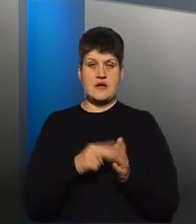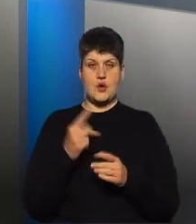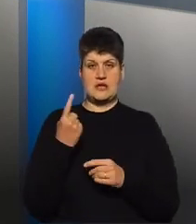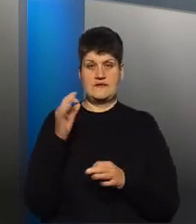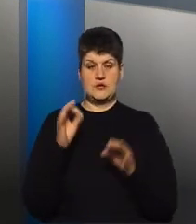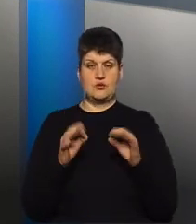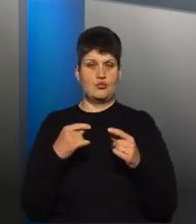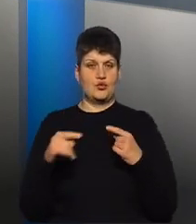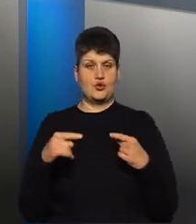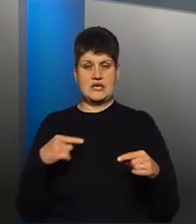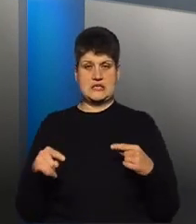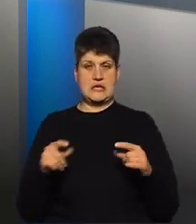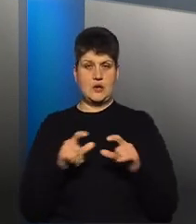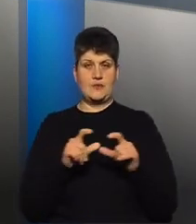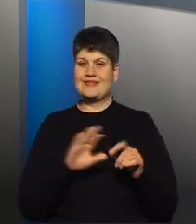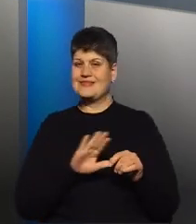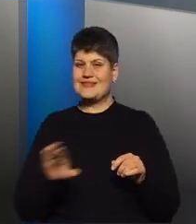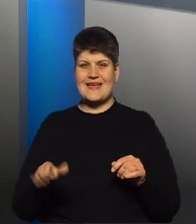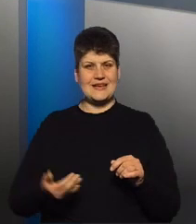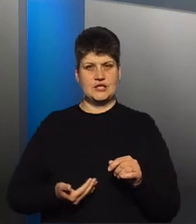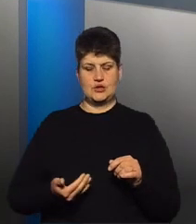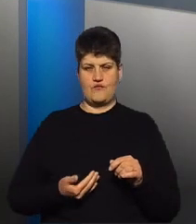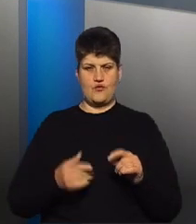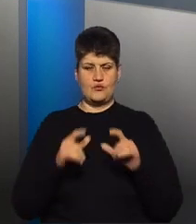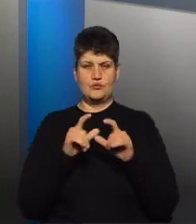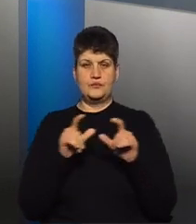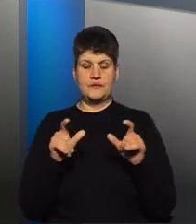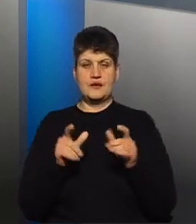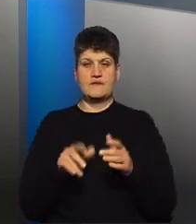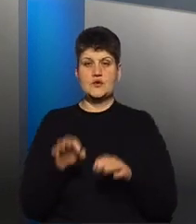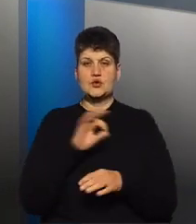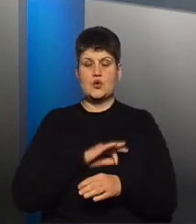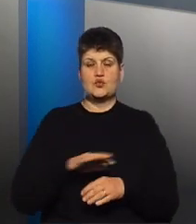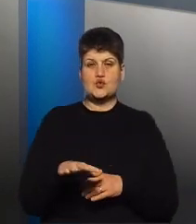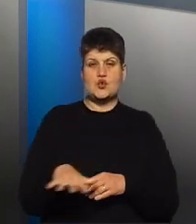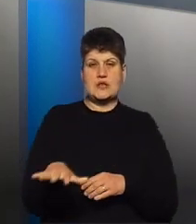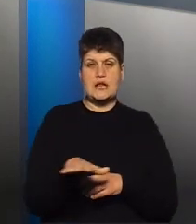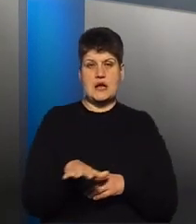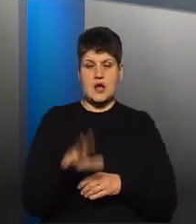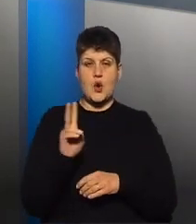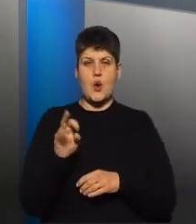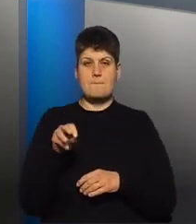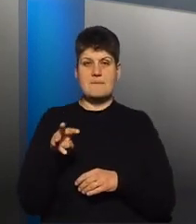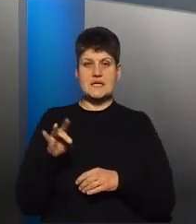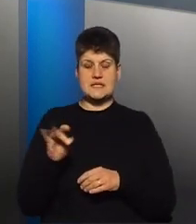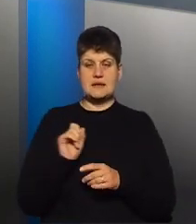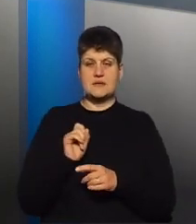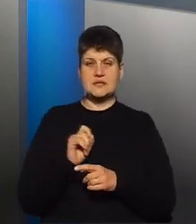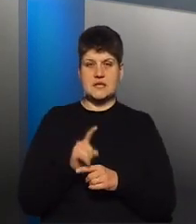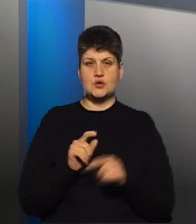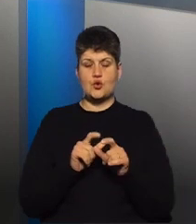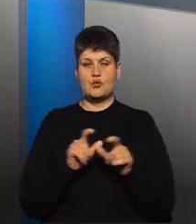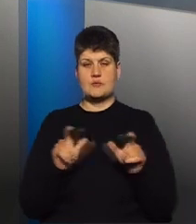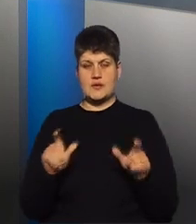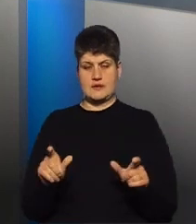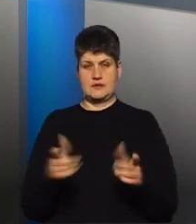нежитлової нерухомості застосовується зональність і комерційне призначення об'єктів нежитлової нерухомості, відповідно, по